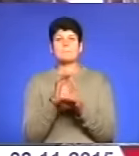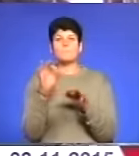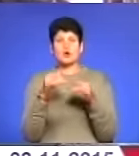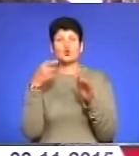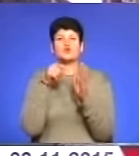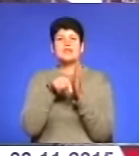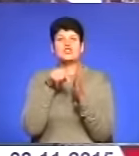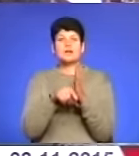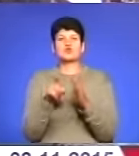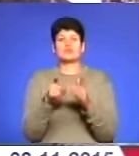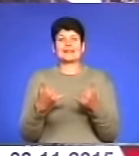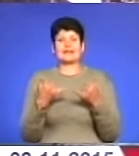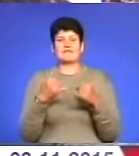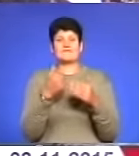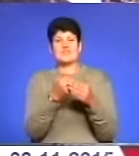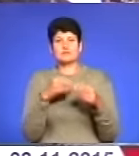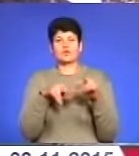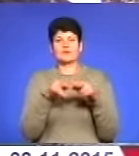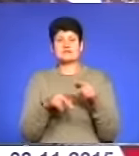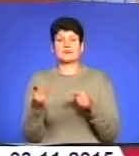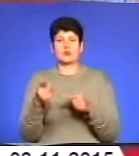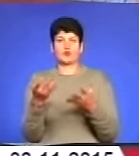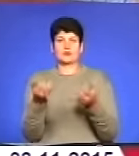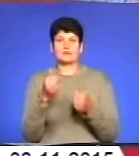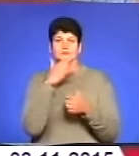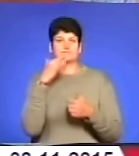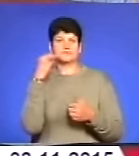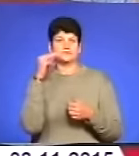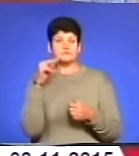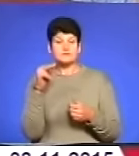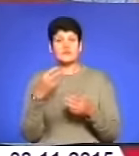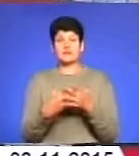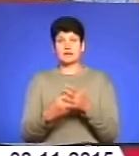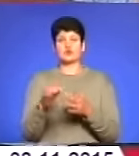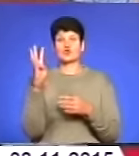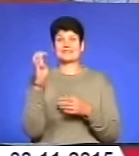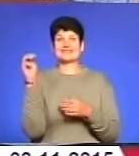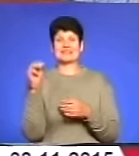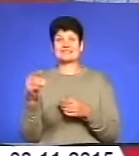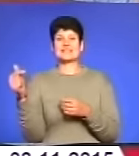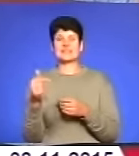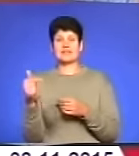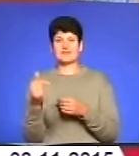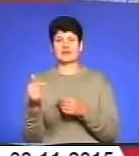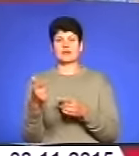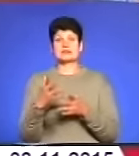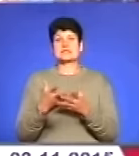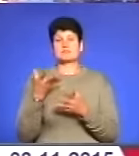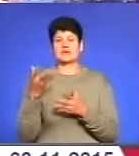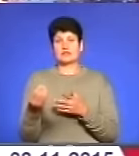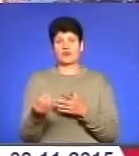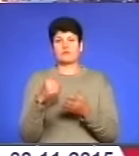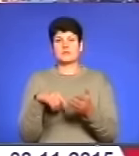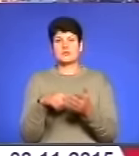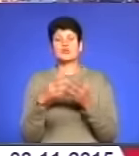цього будівництва тернополяни отримують безліч переваг. От нам і кажуть, що понад 400 тисяч гривень інвестор сплатив до міської казни,